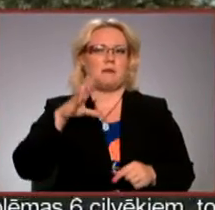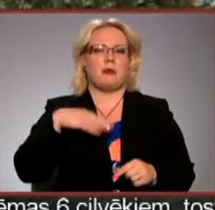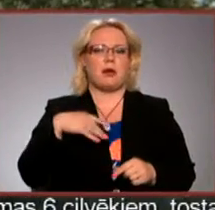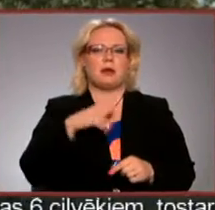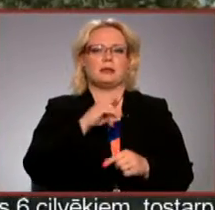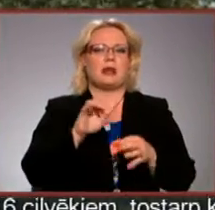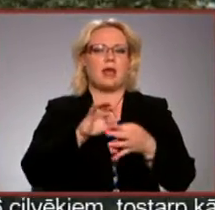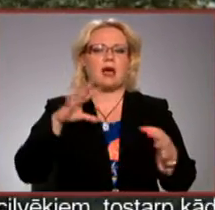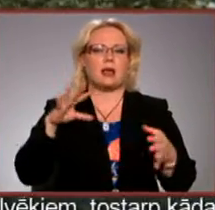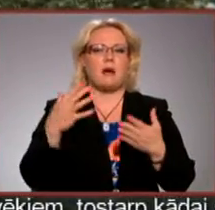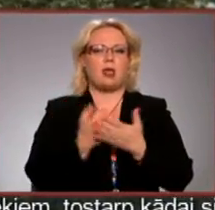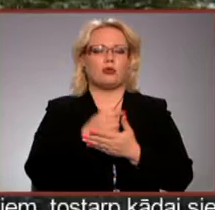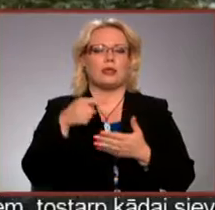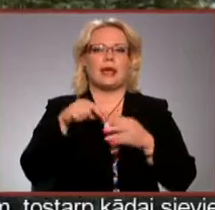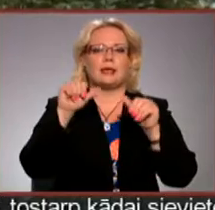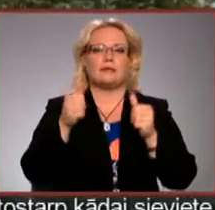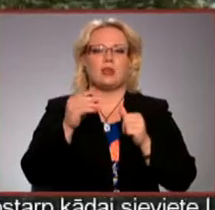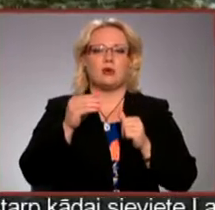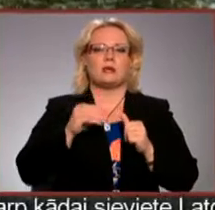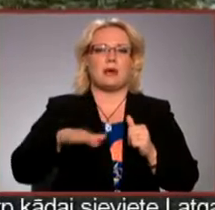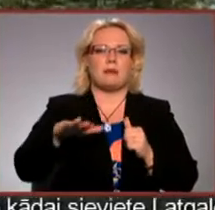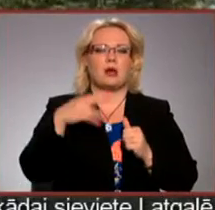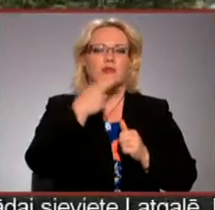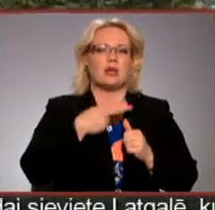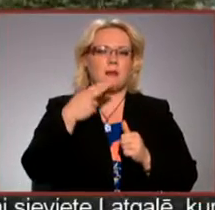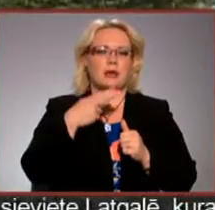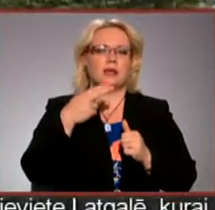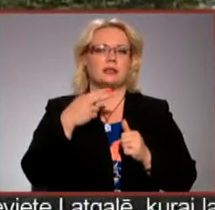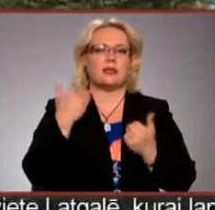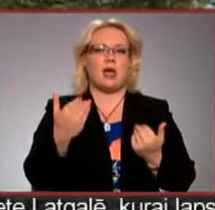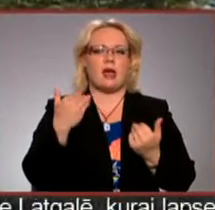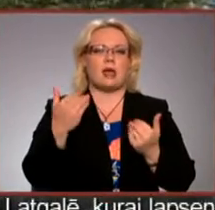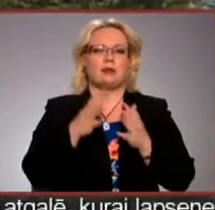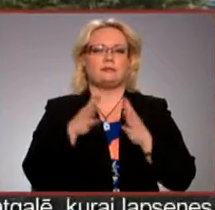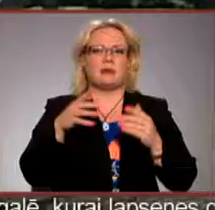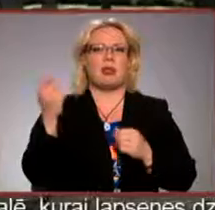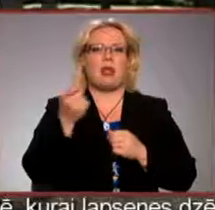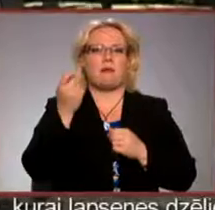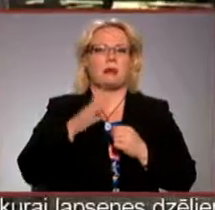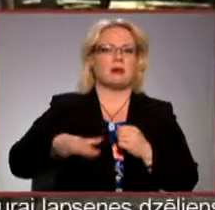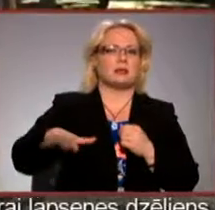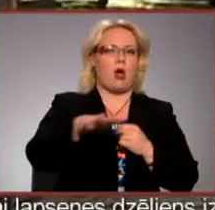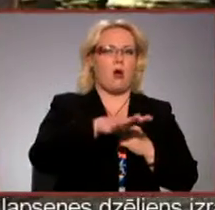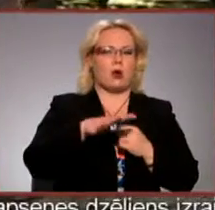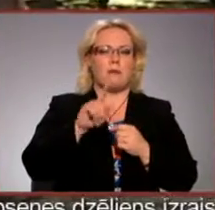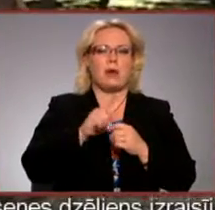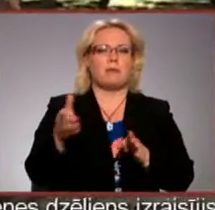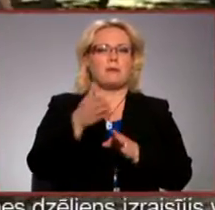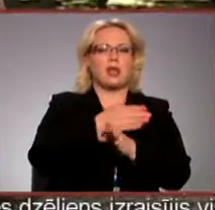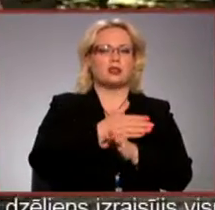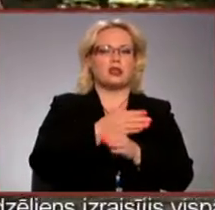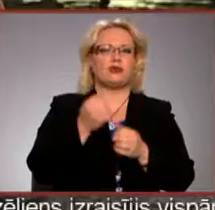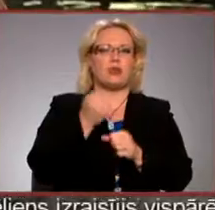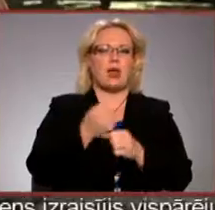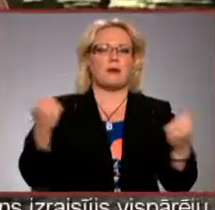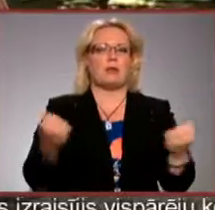neatkarības atgūšanas šeit atkal izveidotas zemnieku saimniecība. Vienlūp vietā tagad pleša slabības lauki, bet par priekšteču darba tikumu